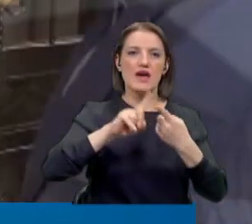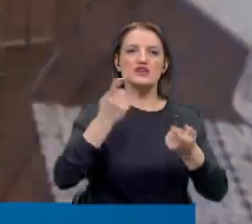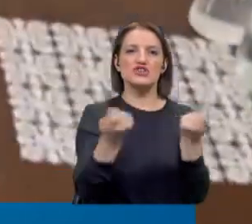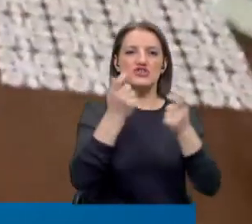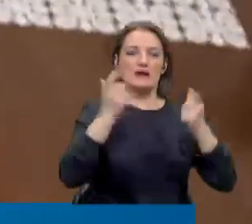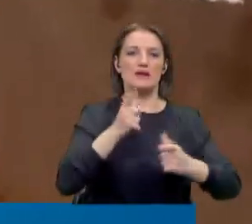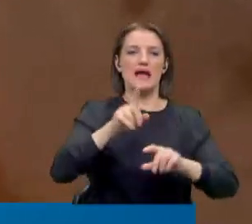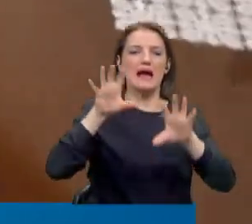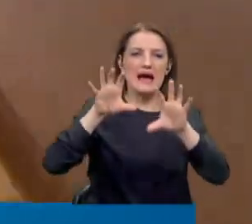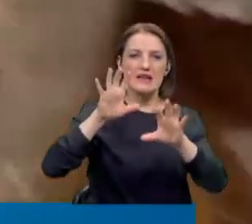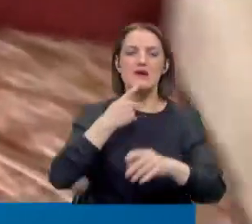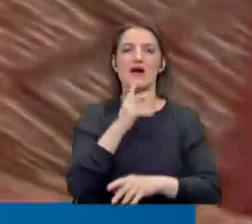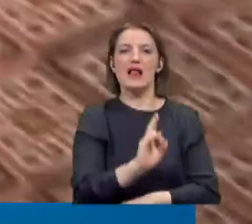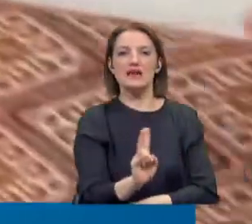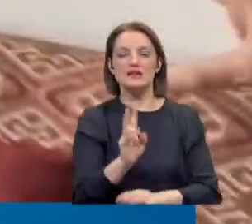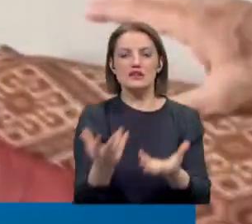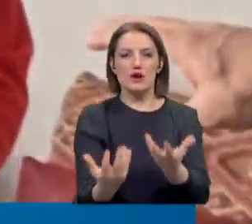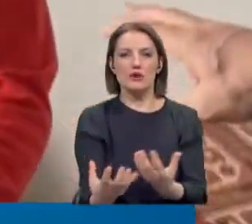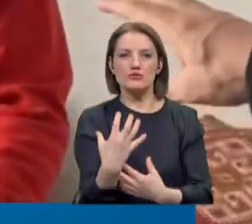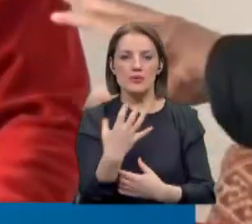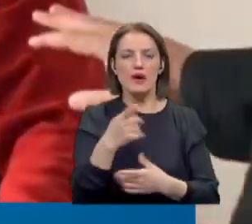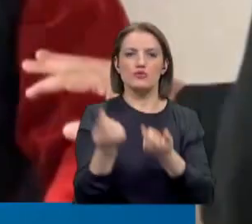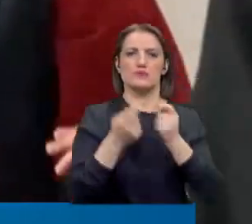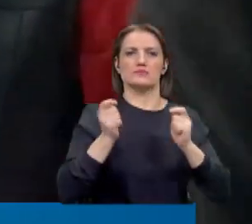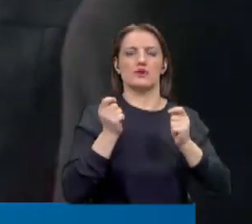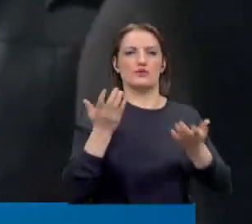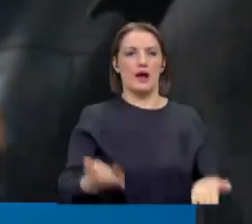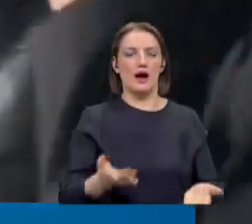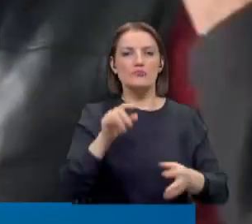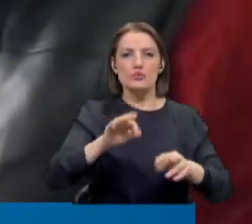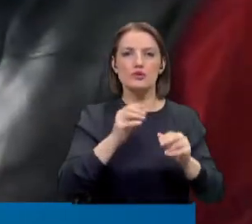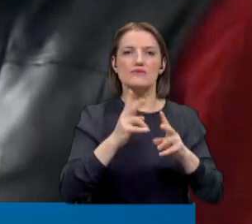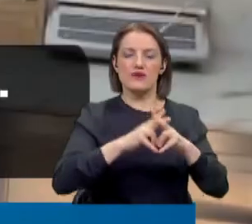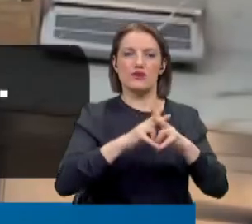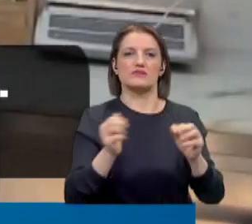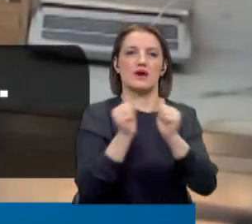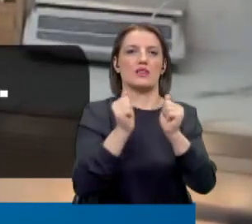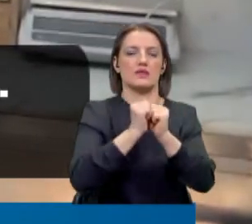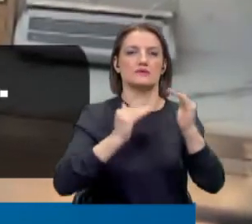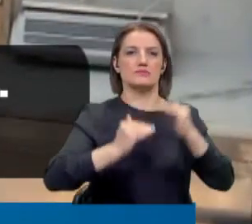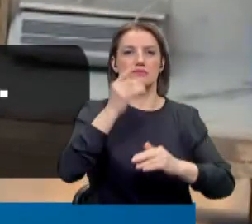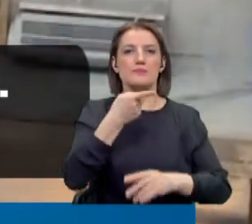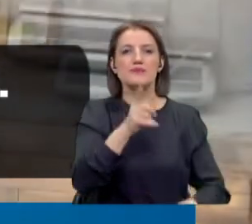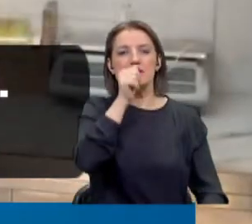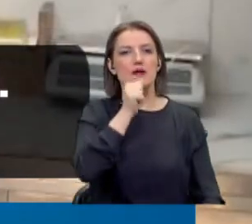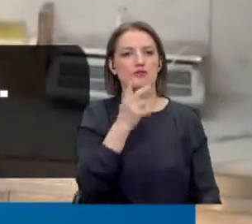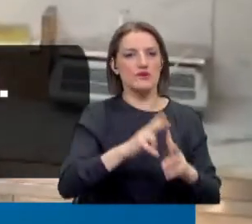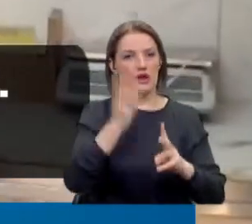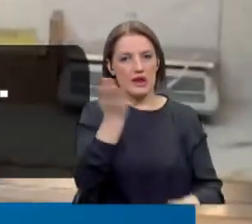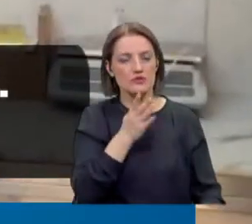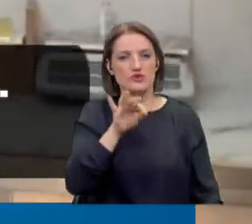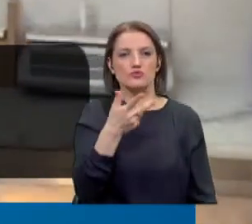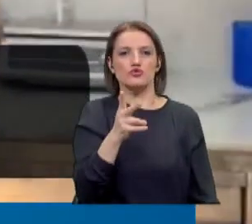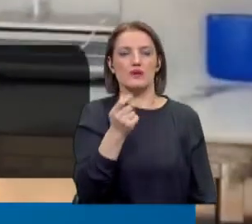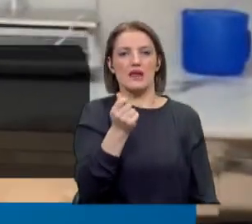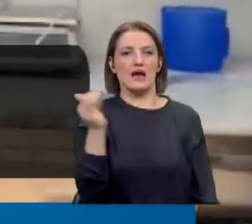yaşayanlar klima ya da elektrikli ısıtıcı kullanmak zorunda. Bu kez de faturalar katlanıyor. 1600 geliyor da 3000 lira geldi. Ne kadar kira